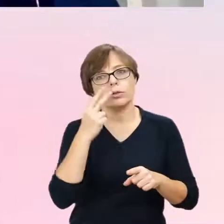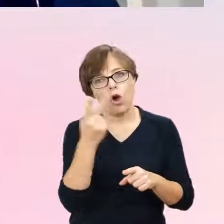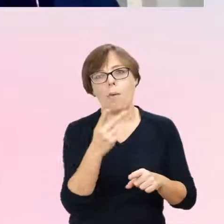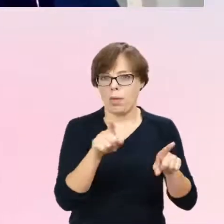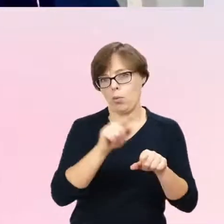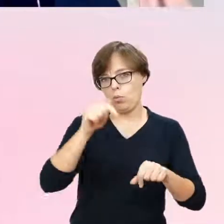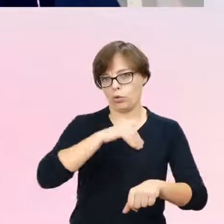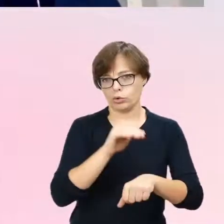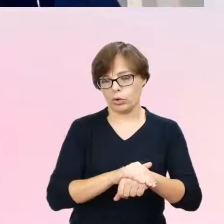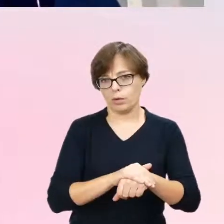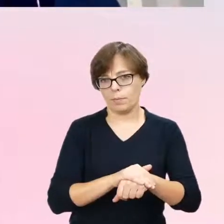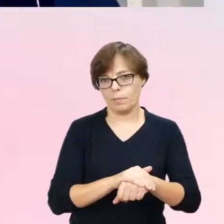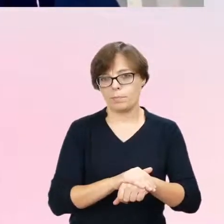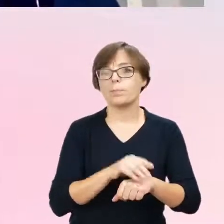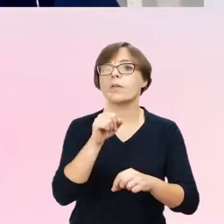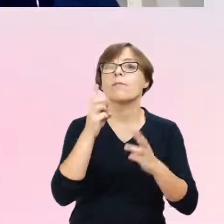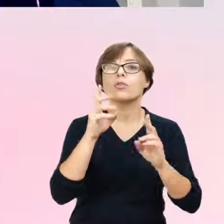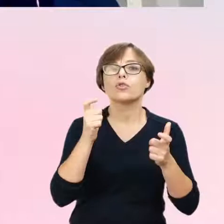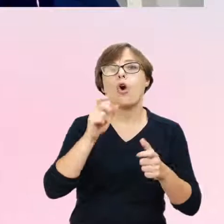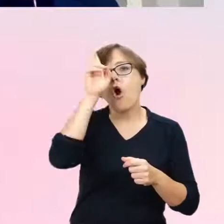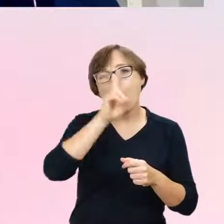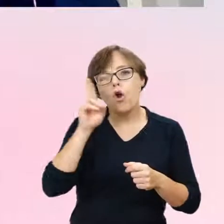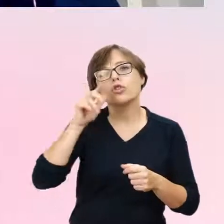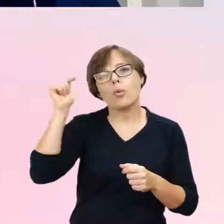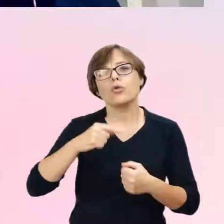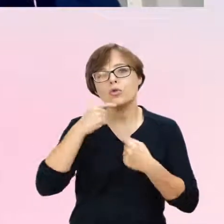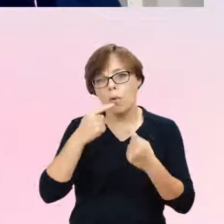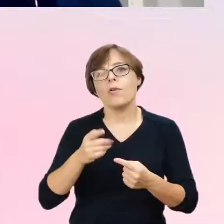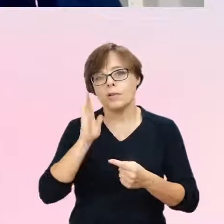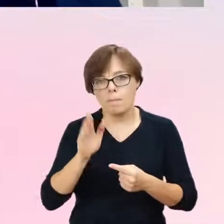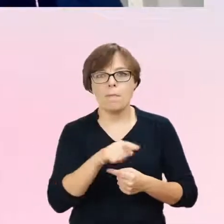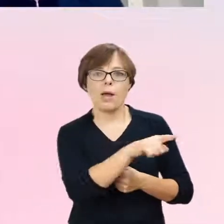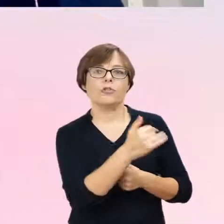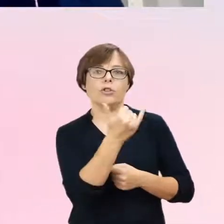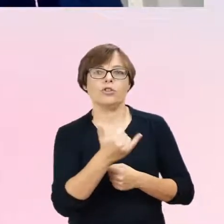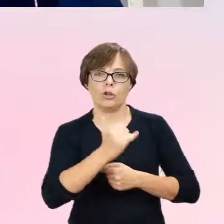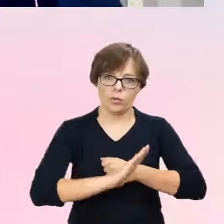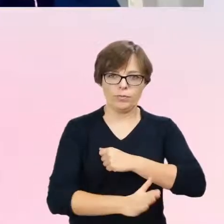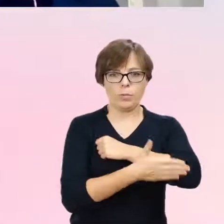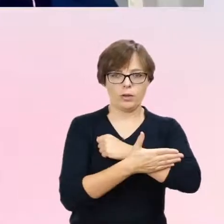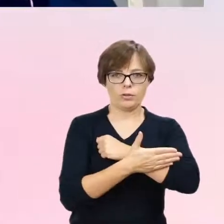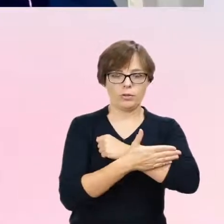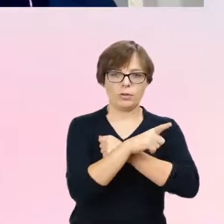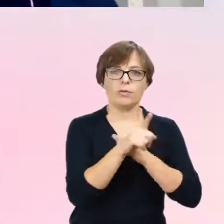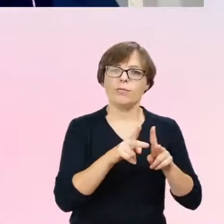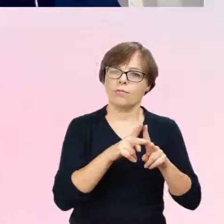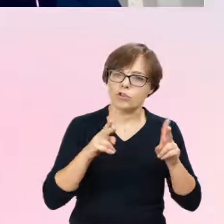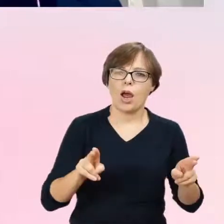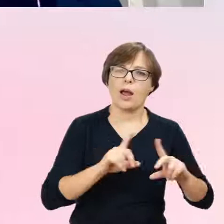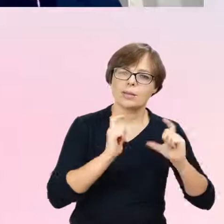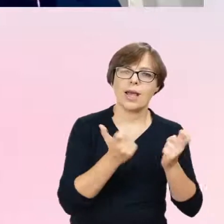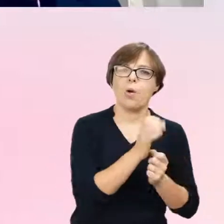jest też istotne, musi być deklaracja rodziców, że będą wspierać tego młodego człowieka w czasie całego